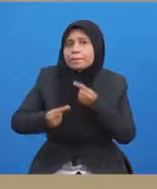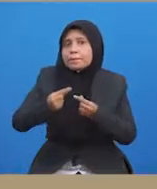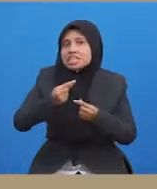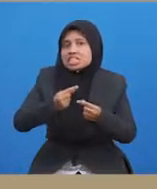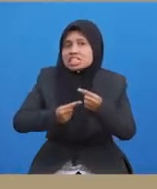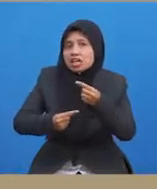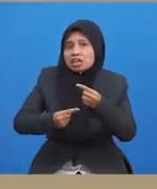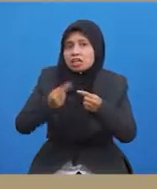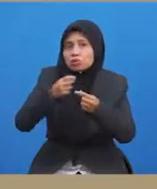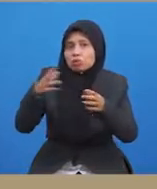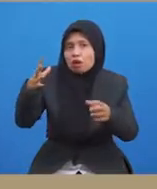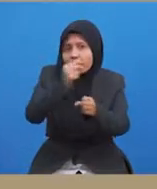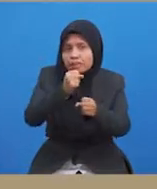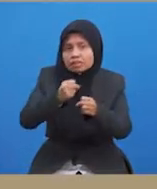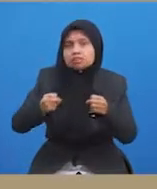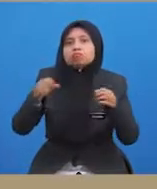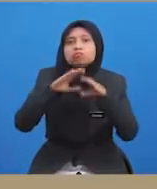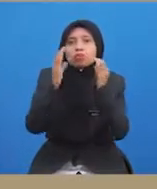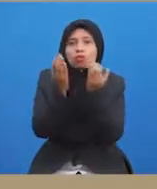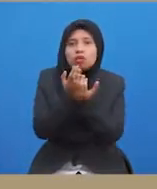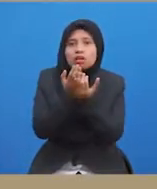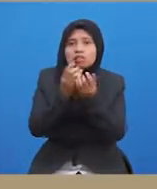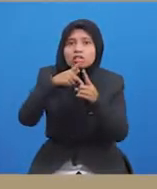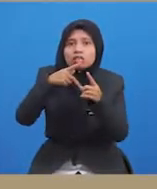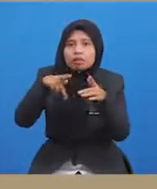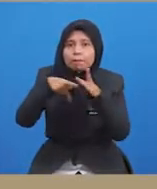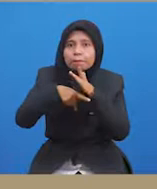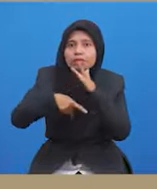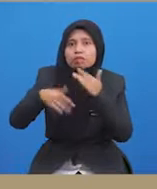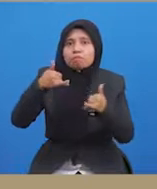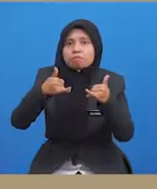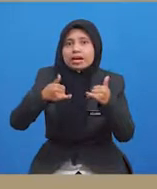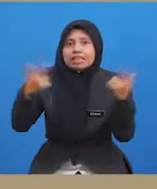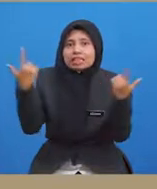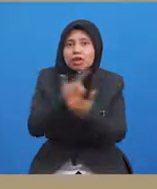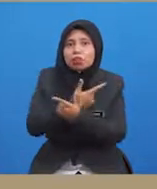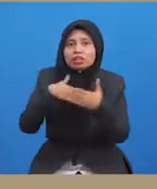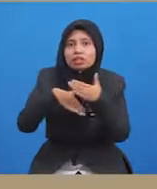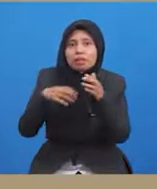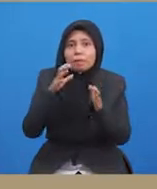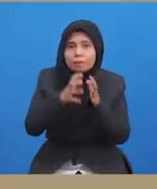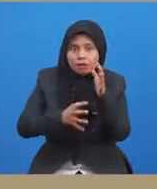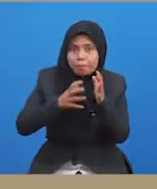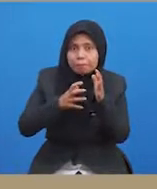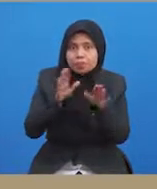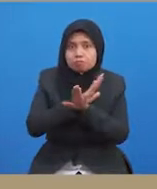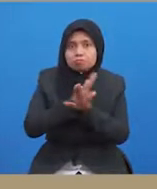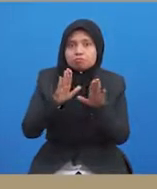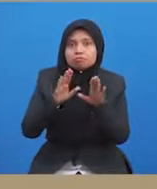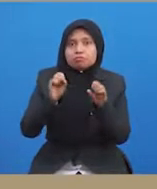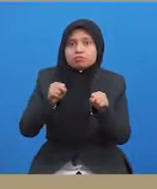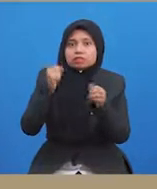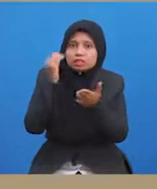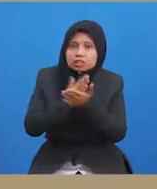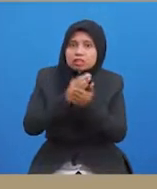merampas bola dari pemain lawan dalam permainan rugby dibenarkan serta termaktub dalam peraturan